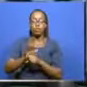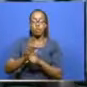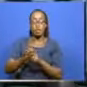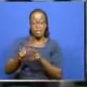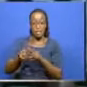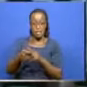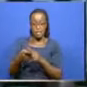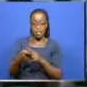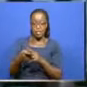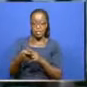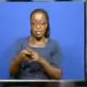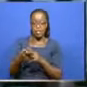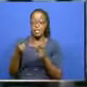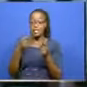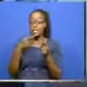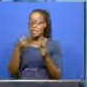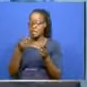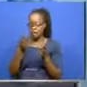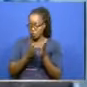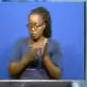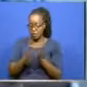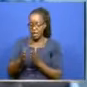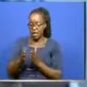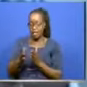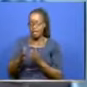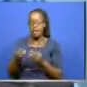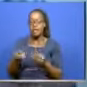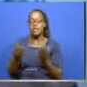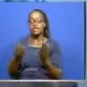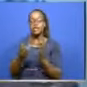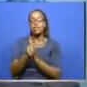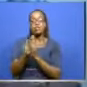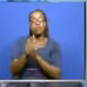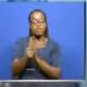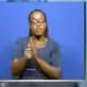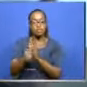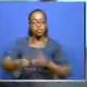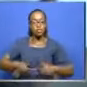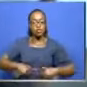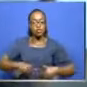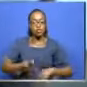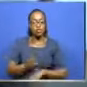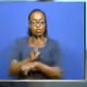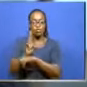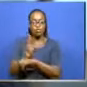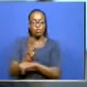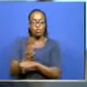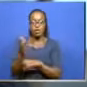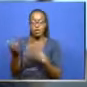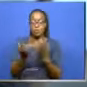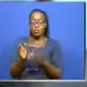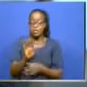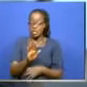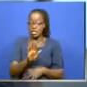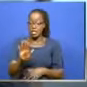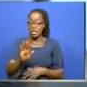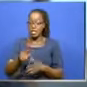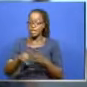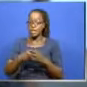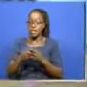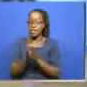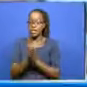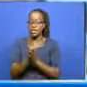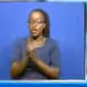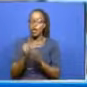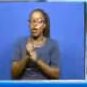-19, alisema mpangu huu na wapa vijana ujuzi ambao wanaweza kutumia kuandrisha biyashara zao na pia kubuni na fasi